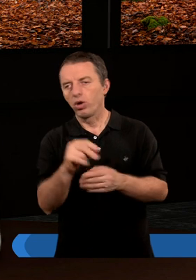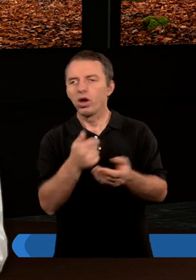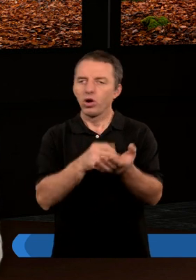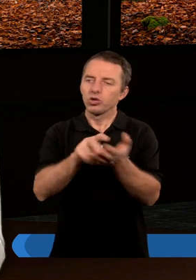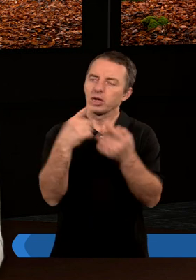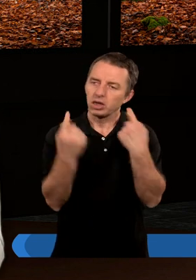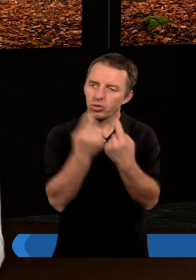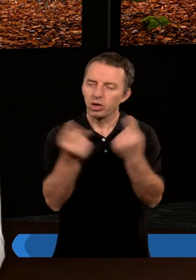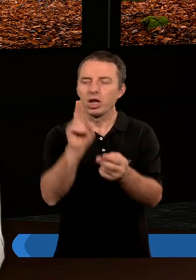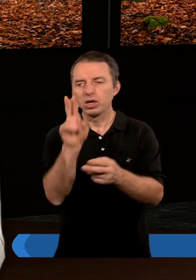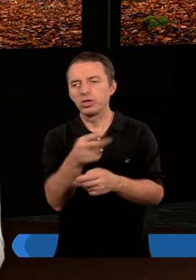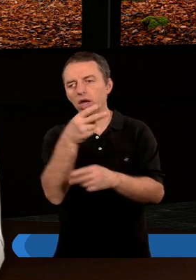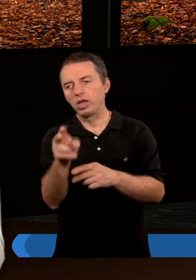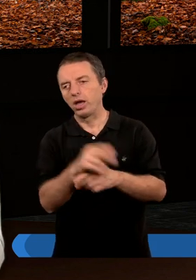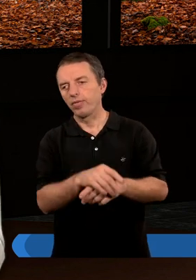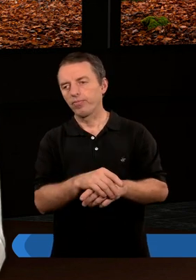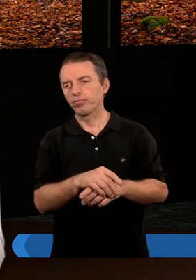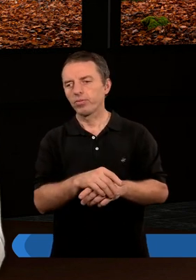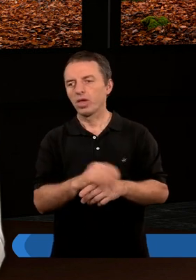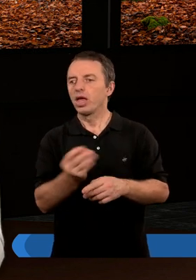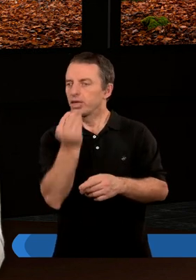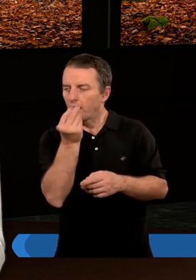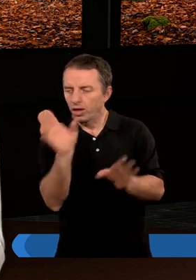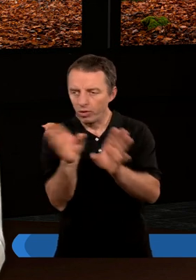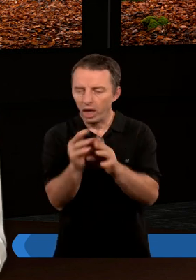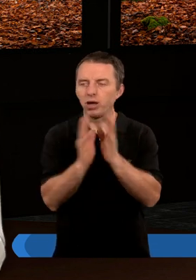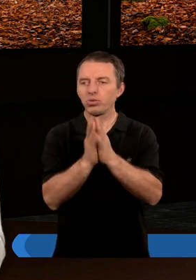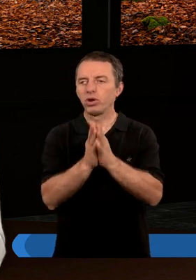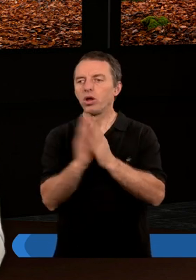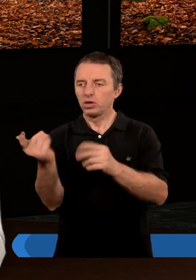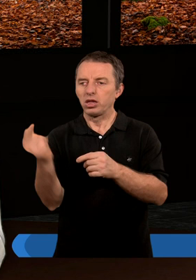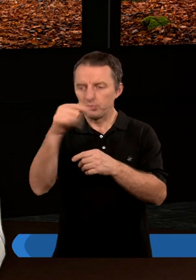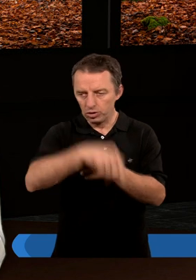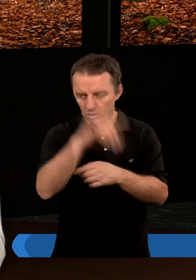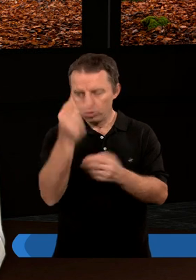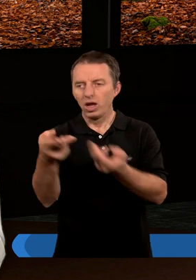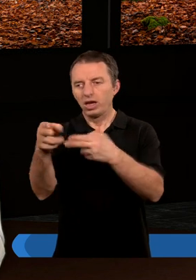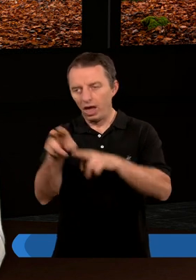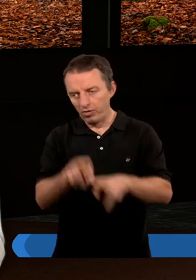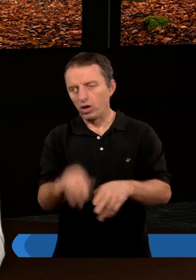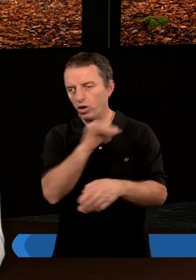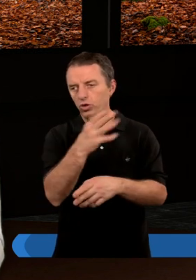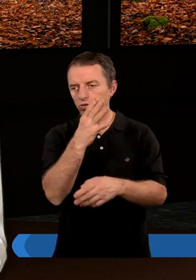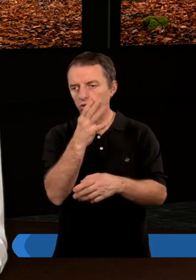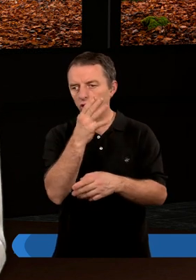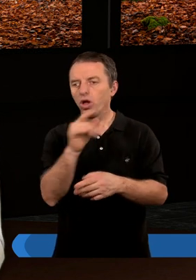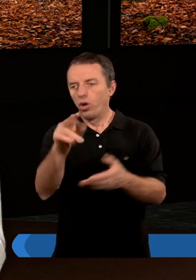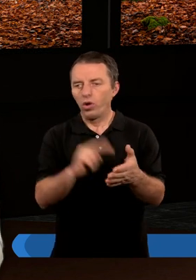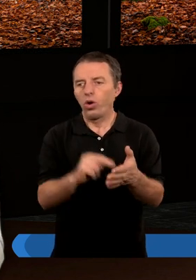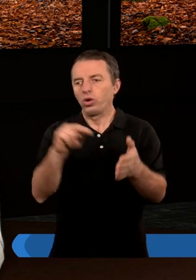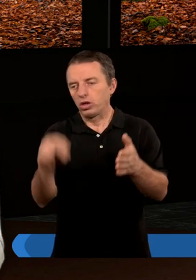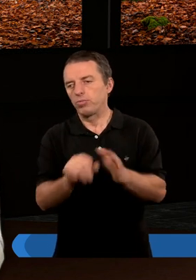Chodziło o tę sytuację, kiedy jadał najpierw z poganami, a kiedy przyszli ludzie, którzy nawrócili się od Żydów, no to